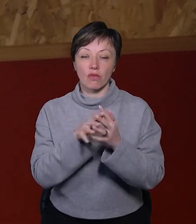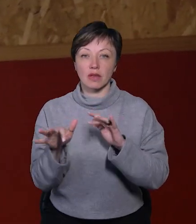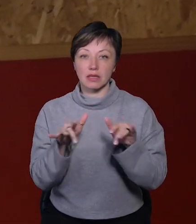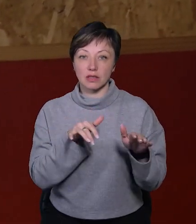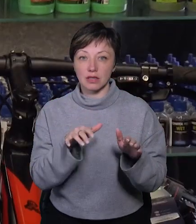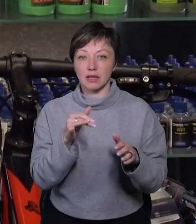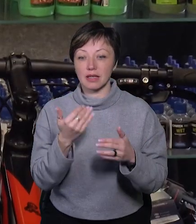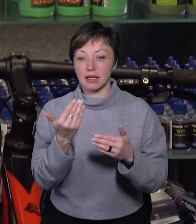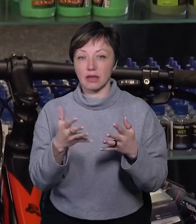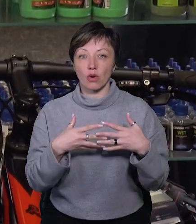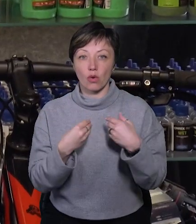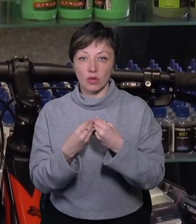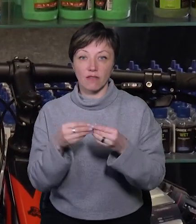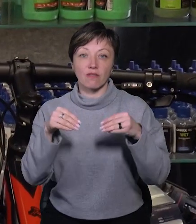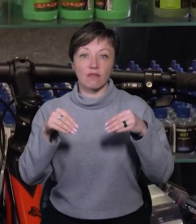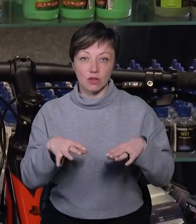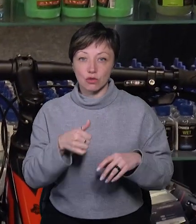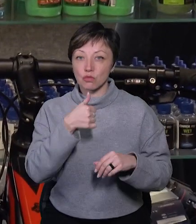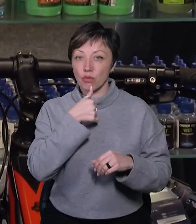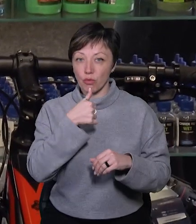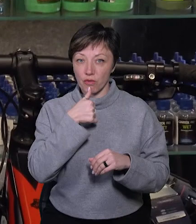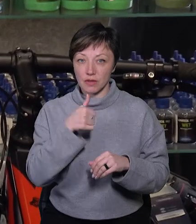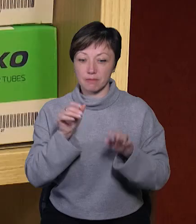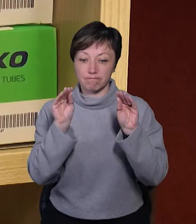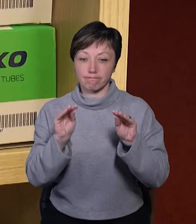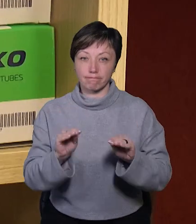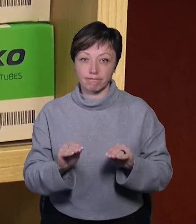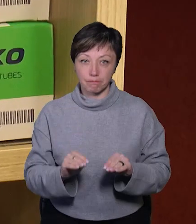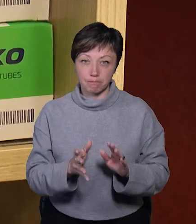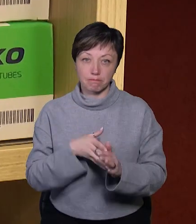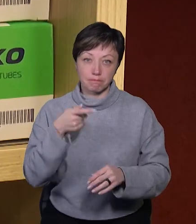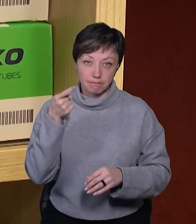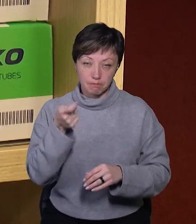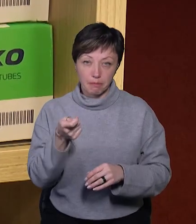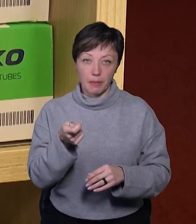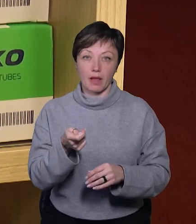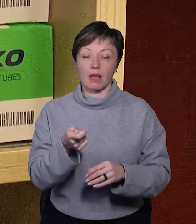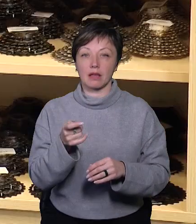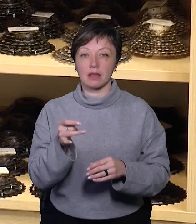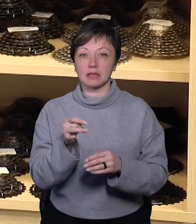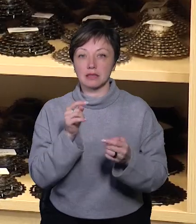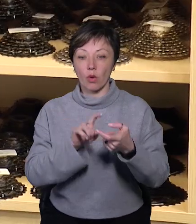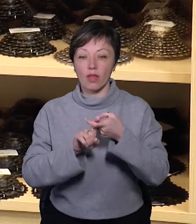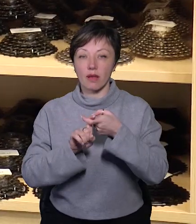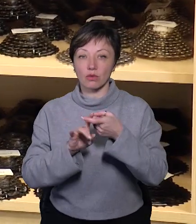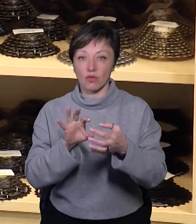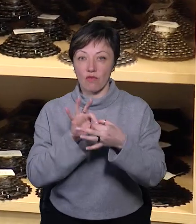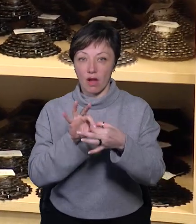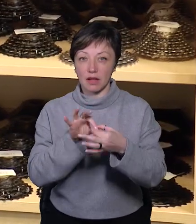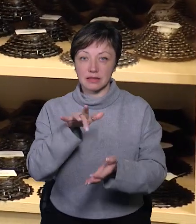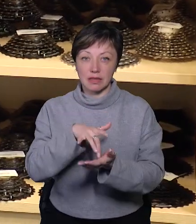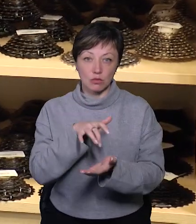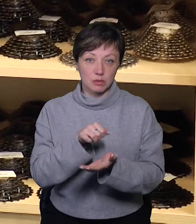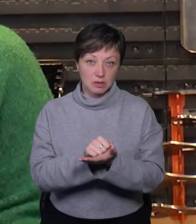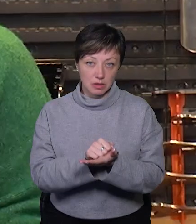та членів їхніх родин. Тож вирішили спробувати, склали бізнес-план, подали заявку на порталі «Дія» та сконтактували зі службою